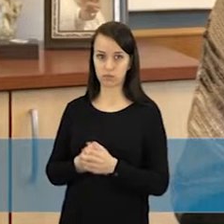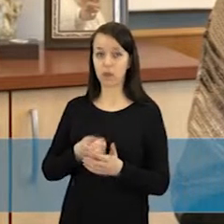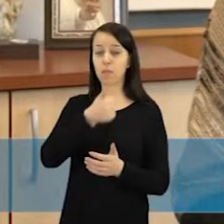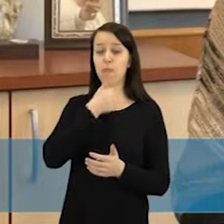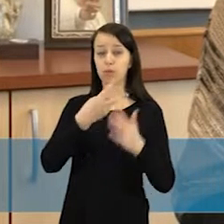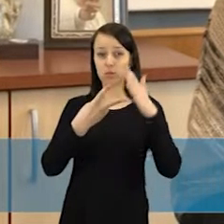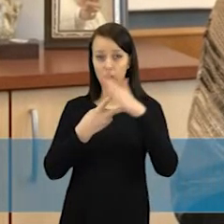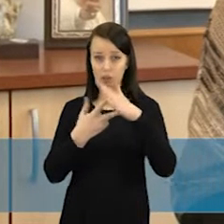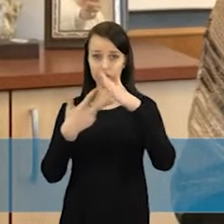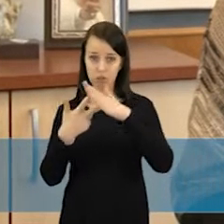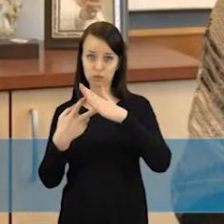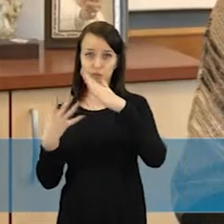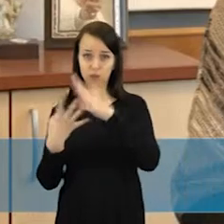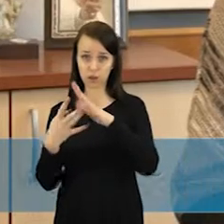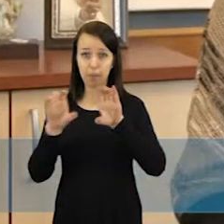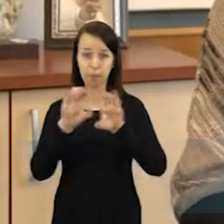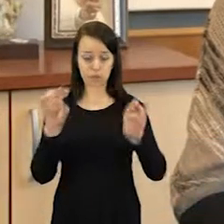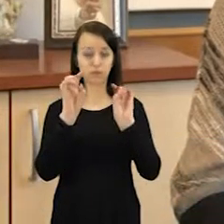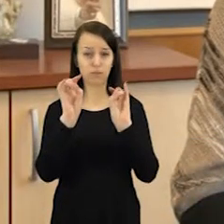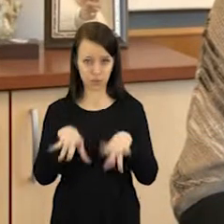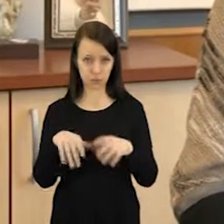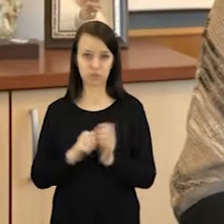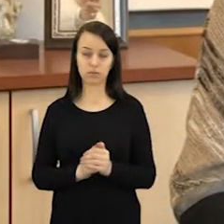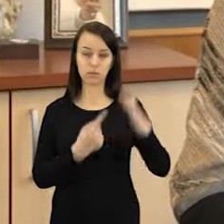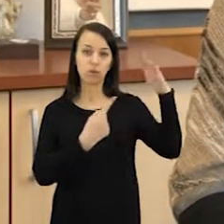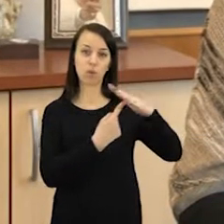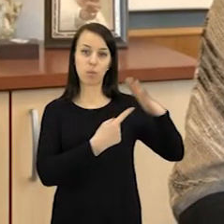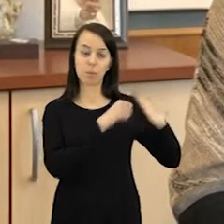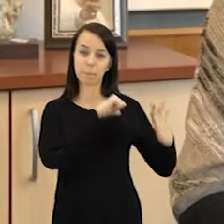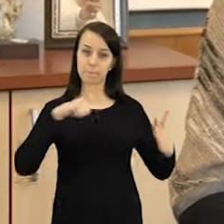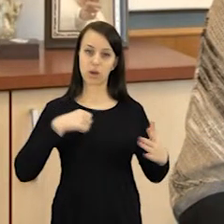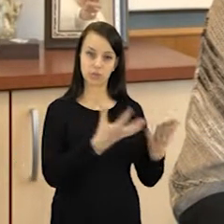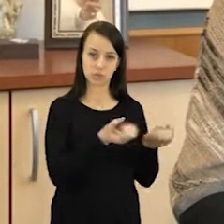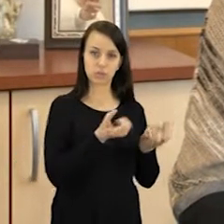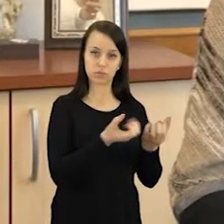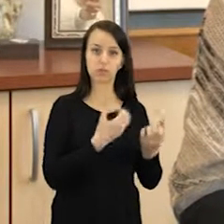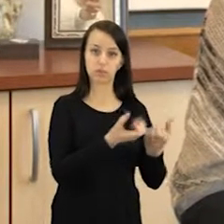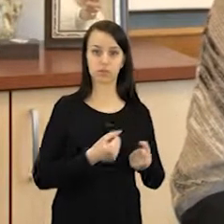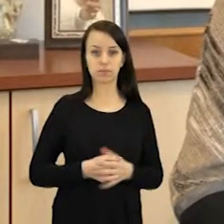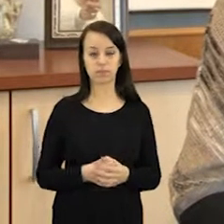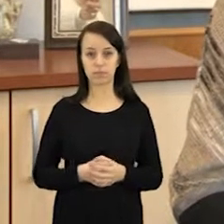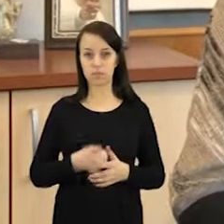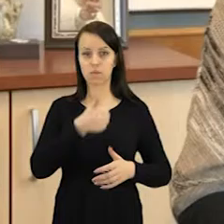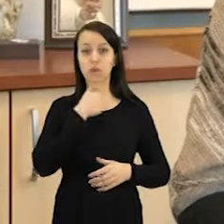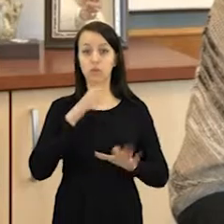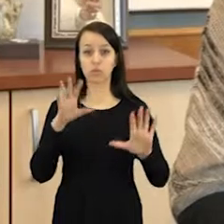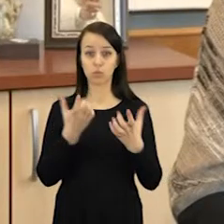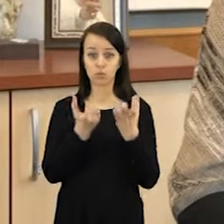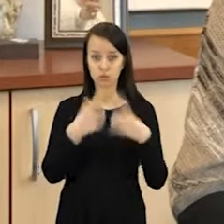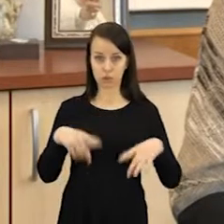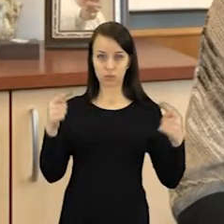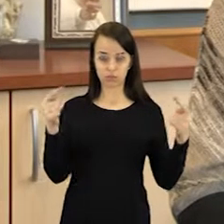klasėms, kurios ten yra, antrokam, trečiokam, ketvirtokam. O pirmokus jie rinktų ir būtų, jeigu savivaldybė